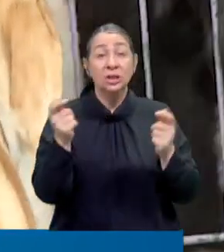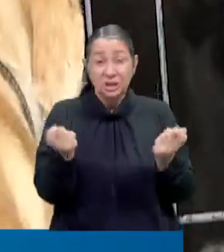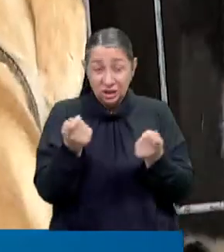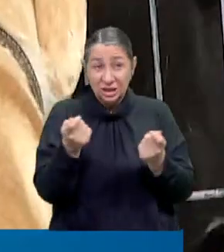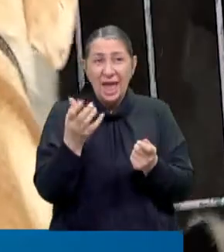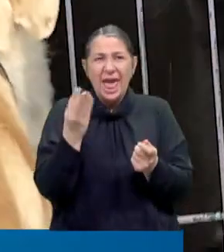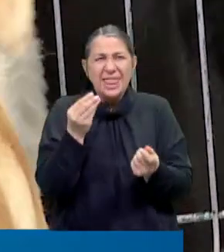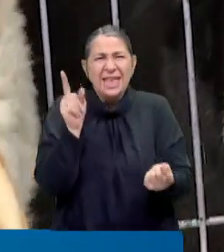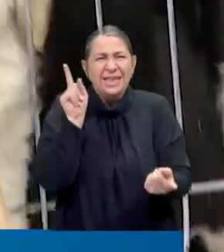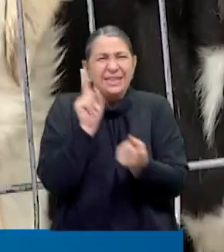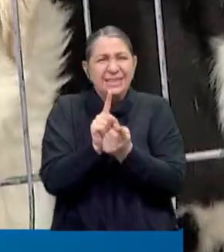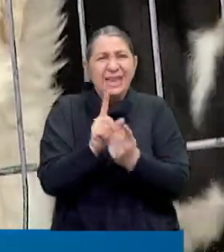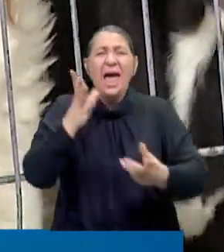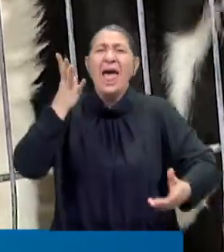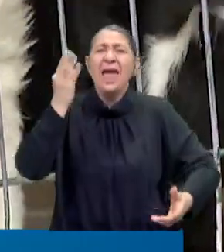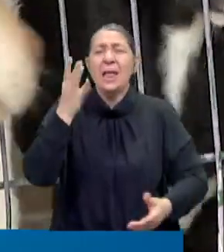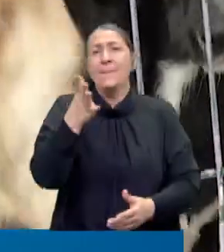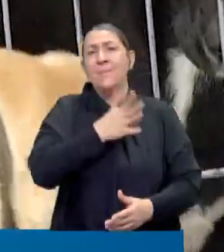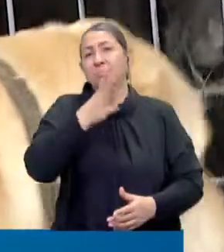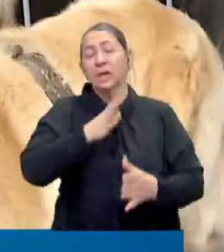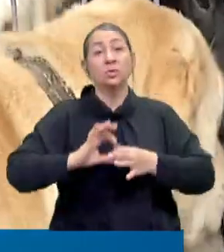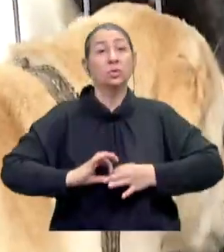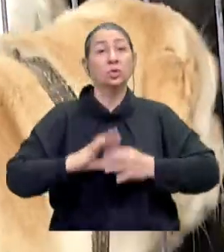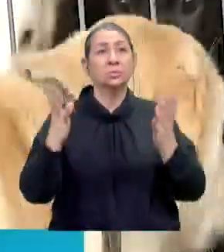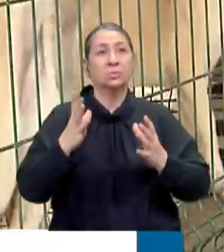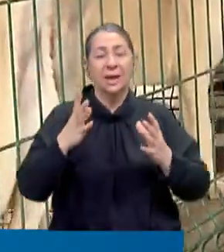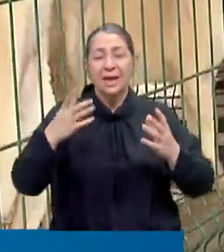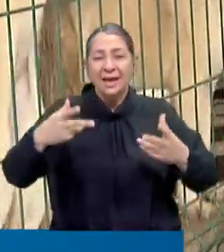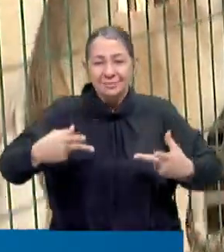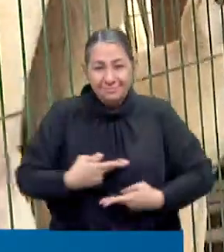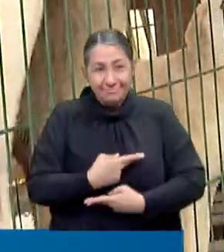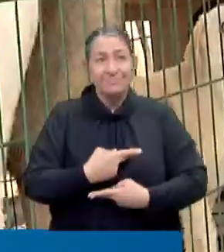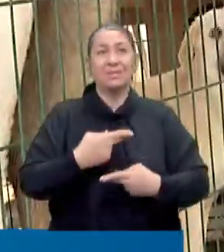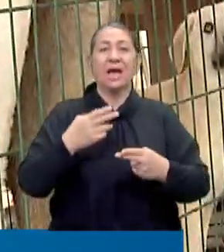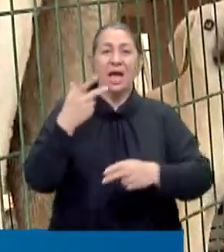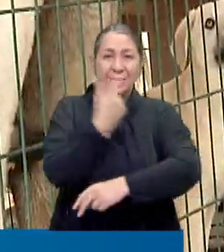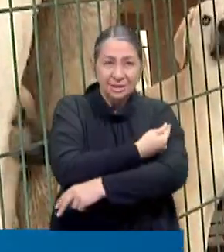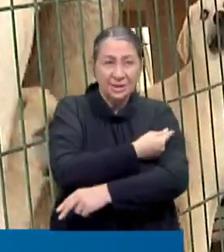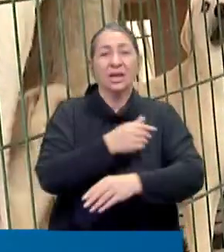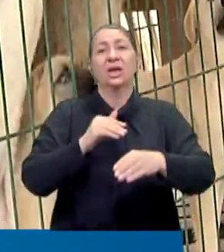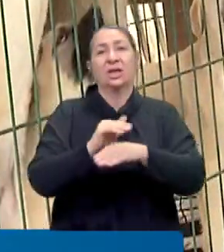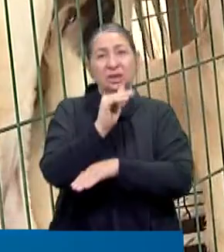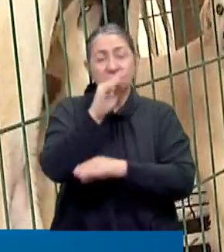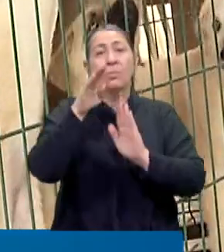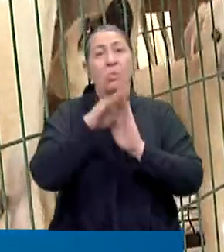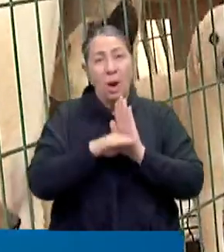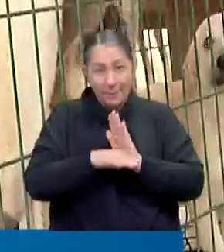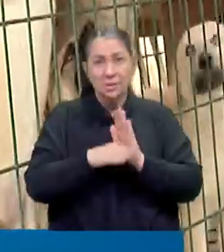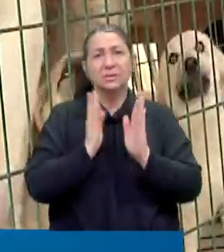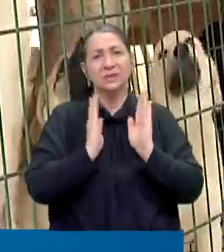en kısa en bilimsel çözümü kısırlaştır aşılat yaşat programlarının sürekli olarak